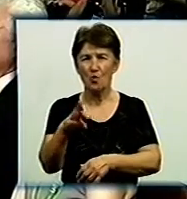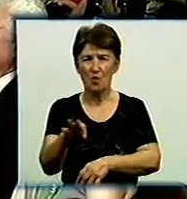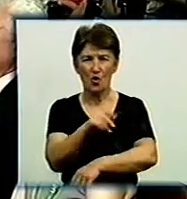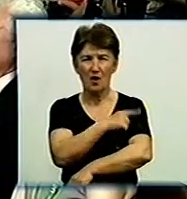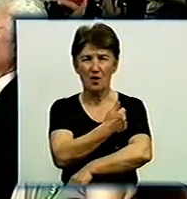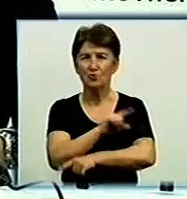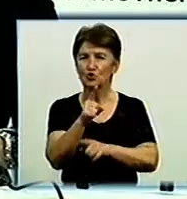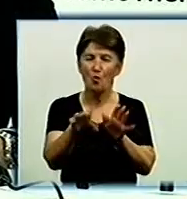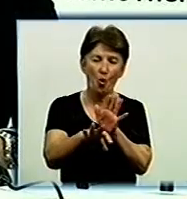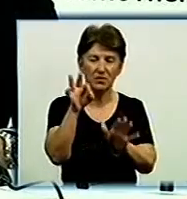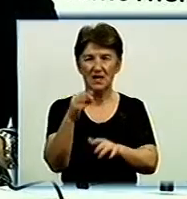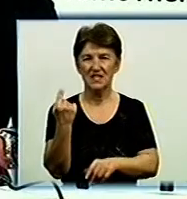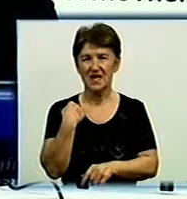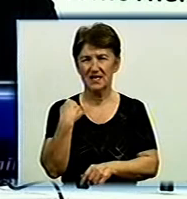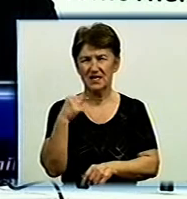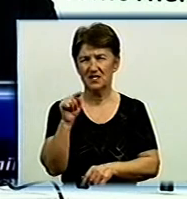обрали Кіровоград.